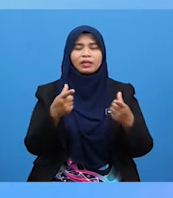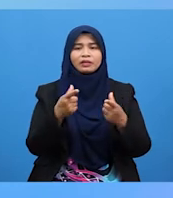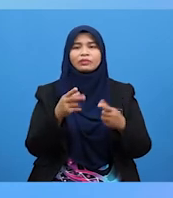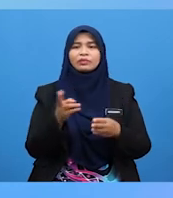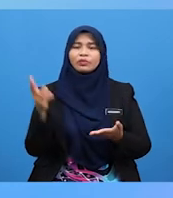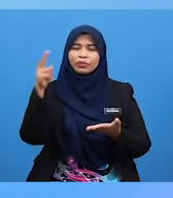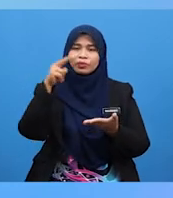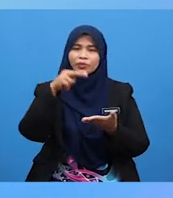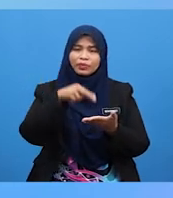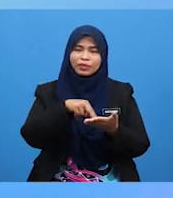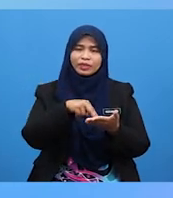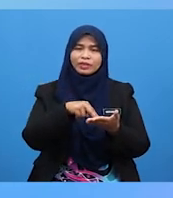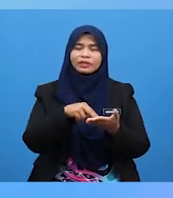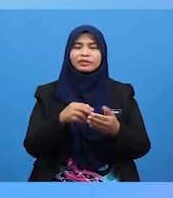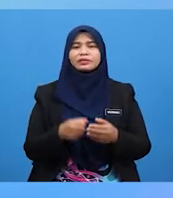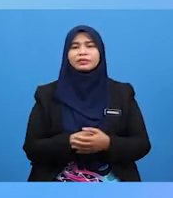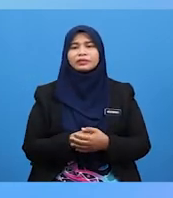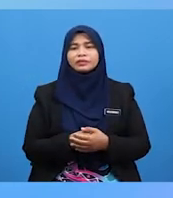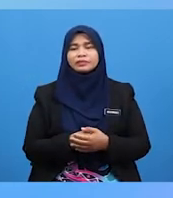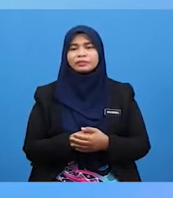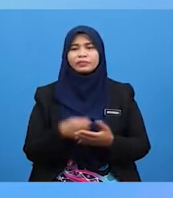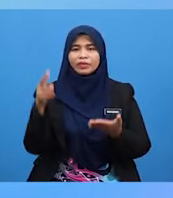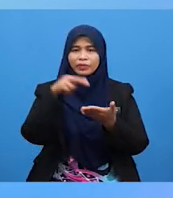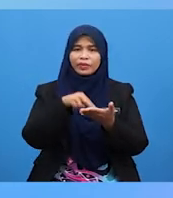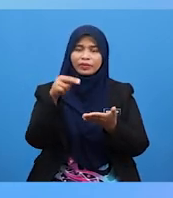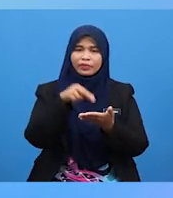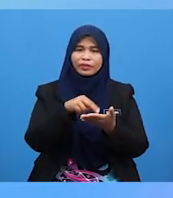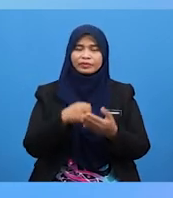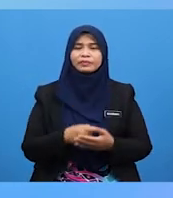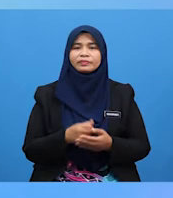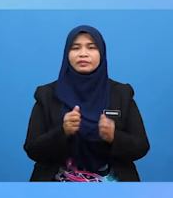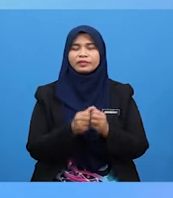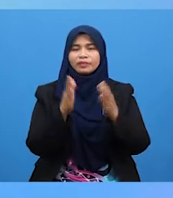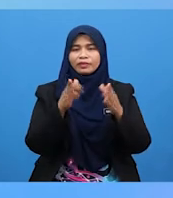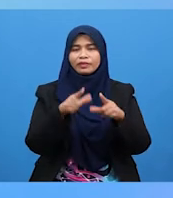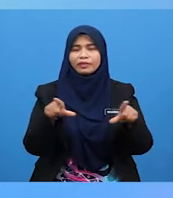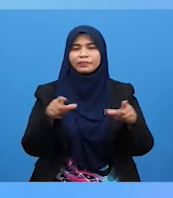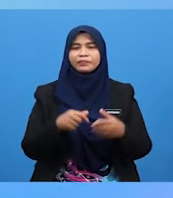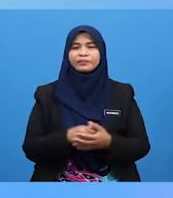-langkah Tadi Dengan Menukar Peranan Kamu Dengan Orang Lain